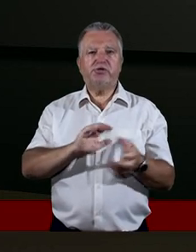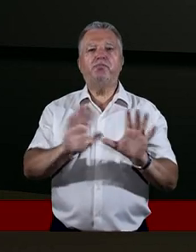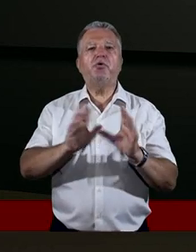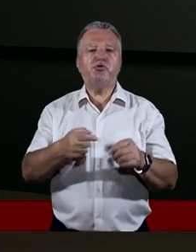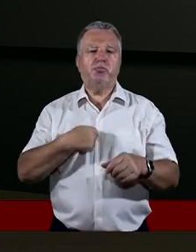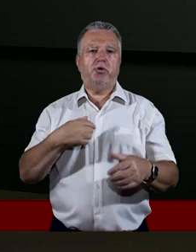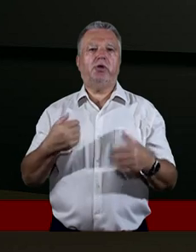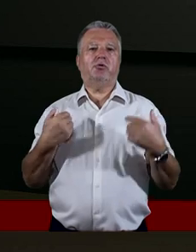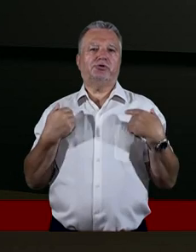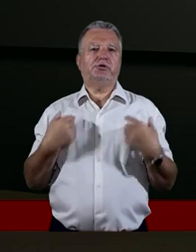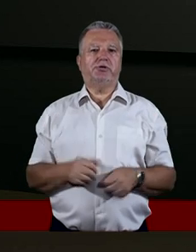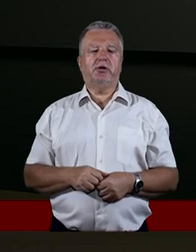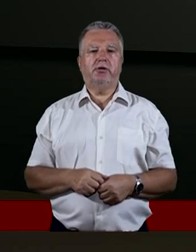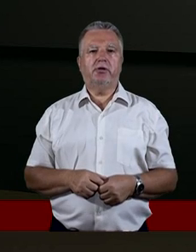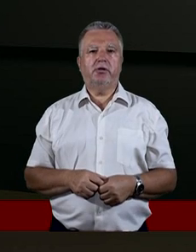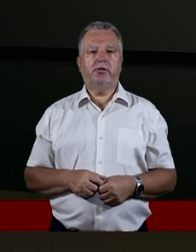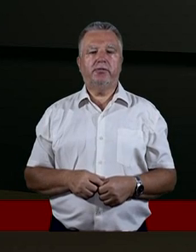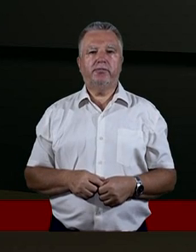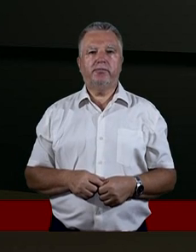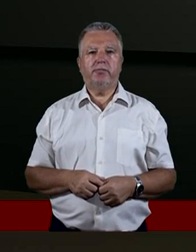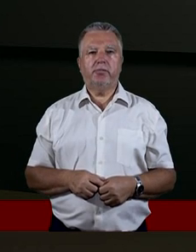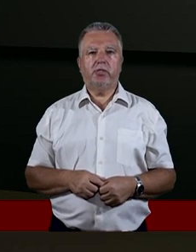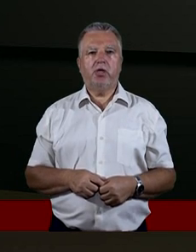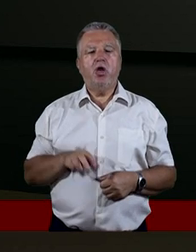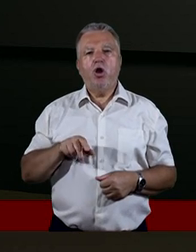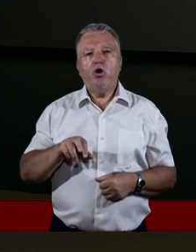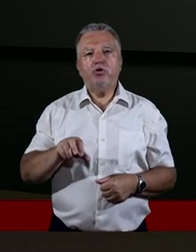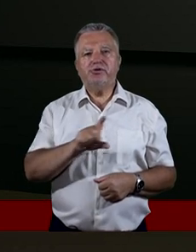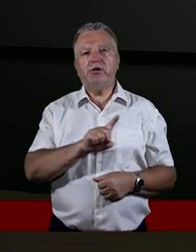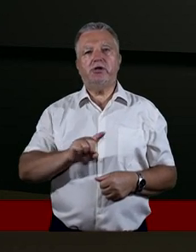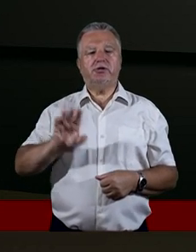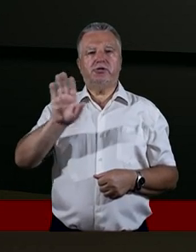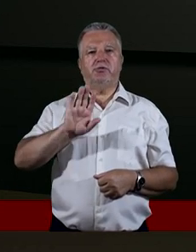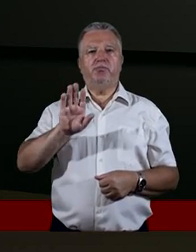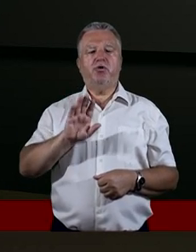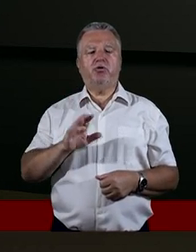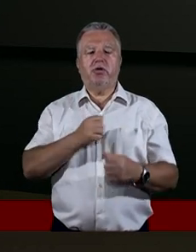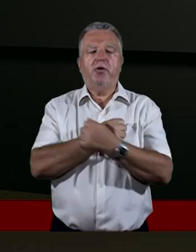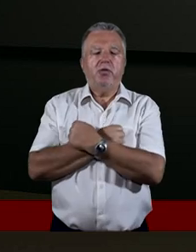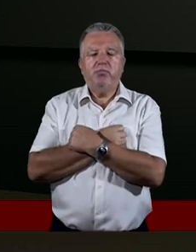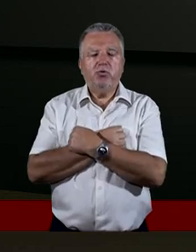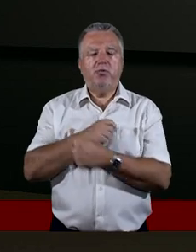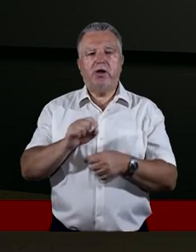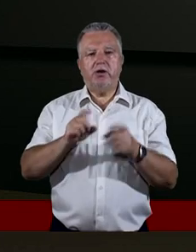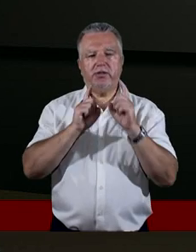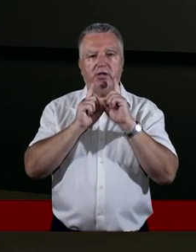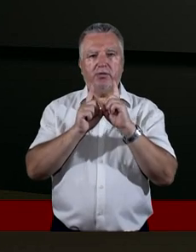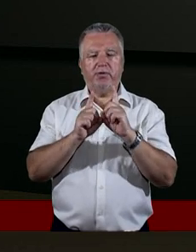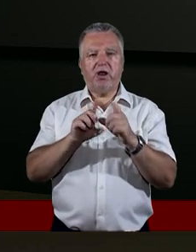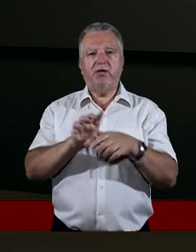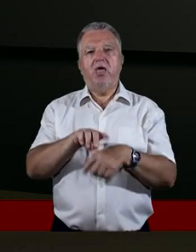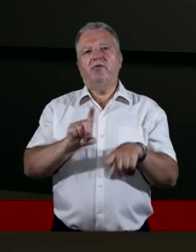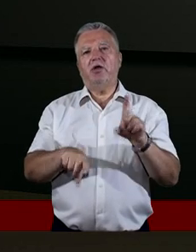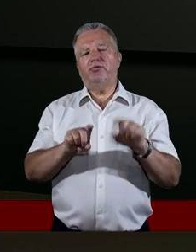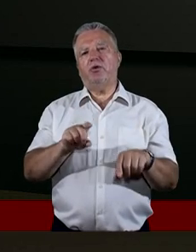To jest styl mojego życia. To powinien być styl mojego życia. Czyli chodzenie z Bogiem, rozmiłowanie się w tych prawdach. I to w naturalny